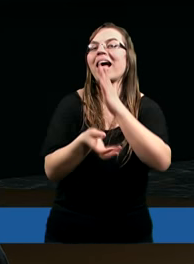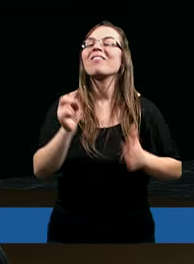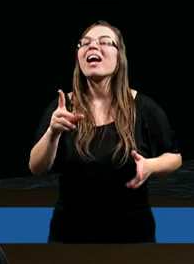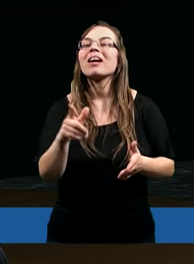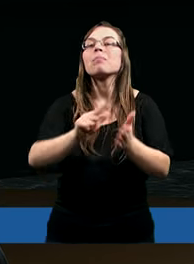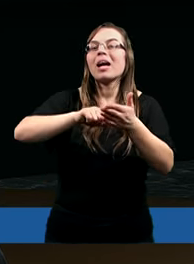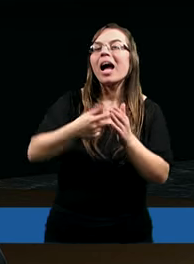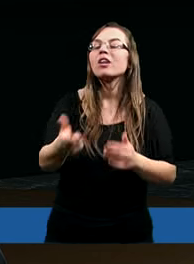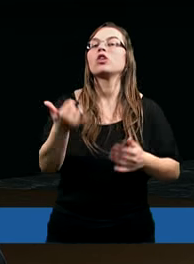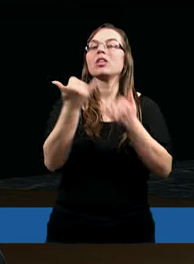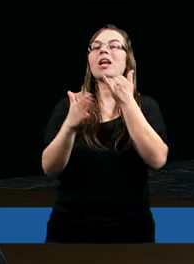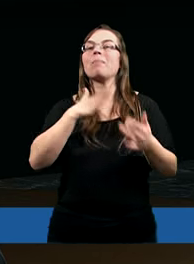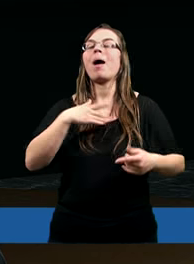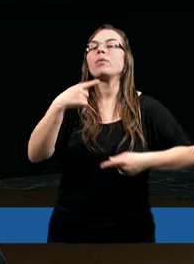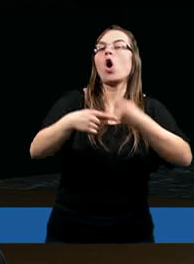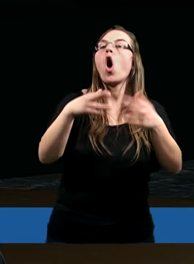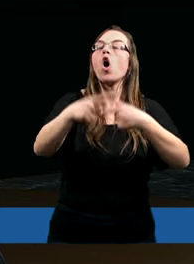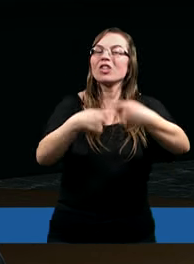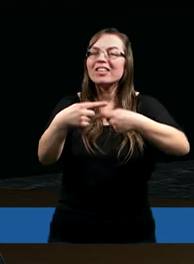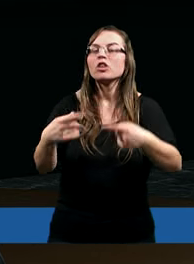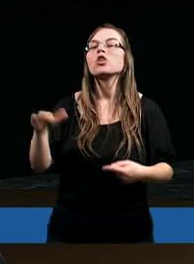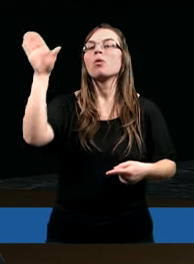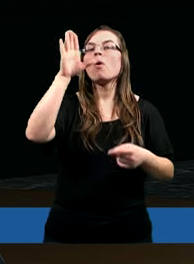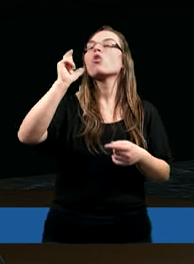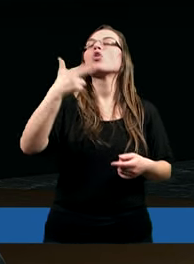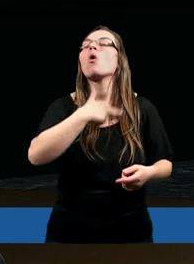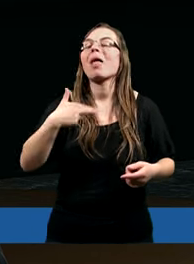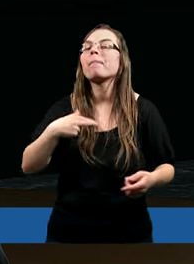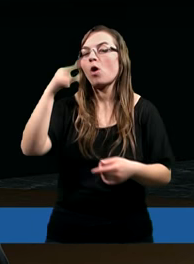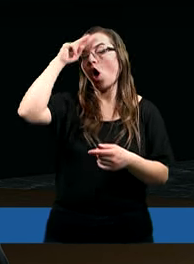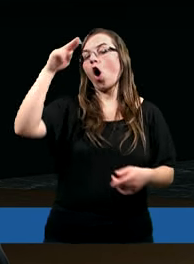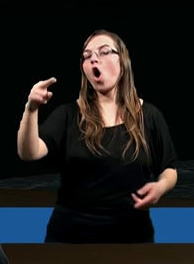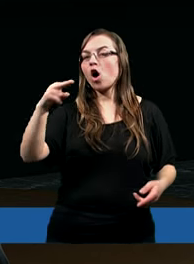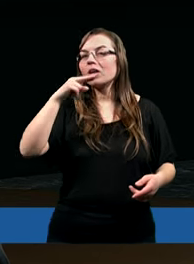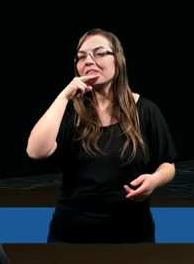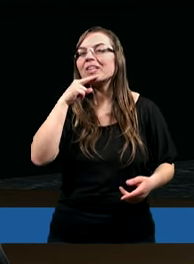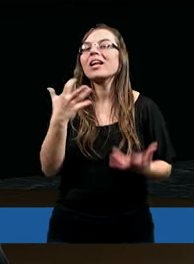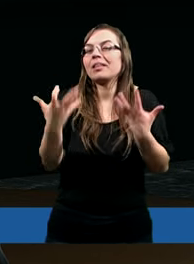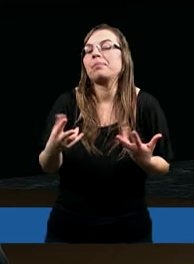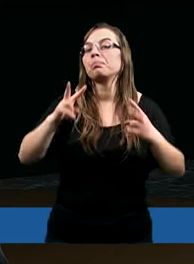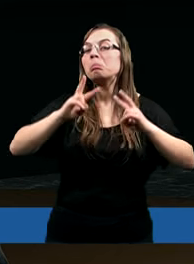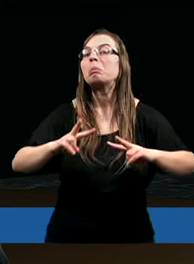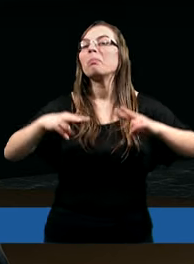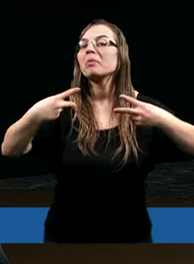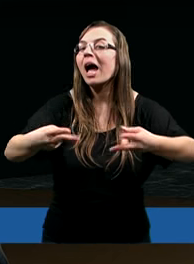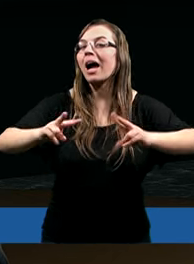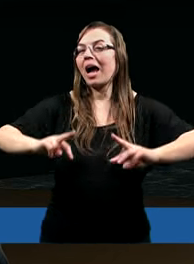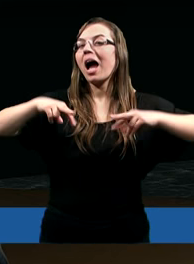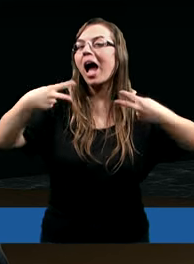razie, jeżeli mamy odziedziczyć coś, albo co takiego ojciec nam chce przekazać,